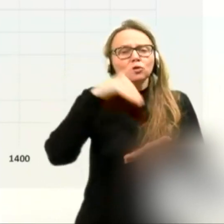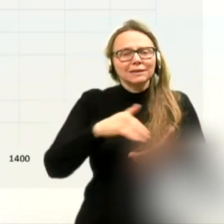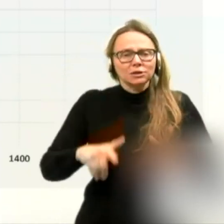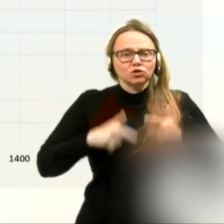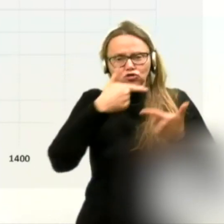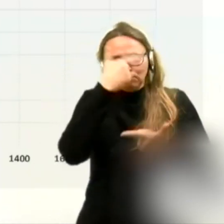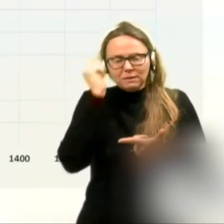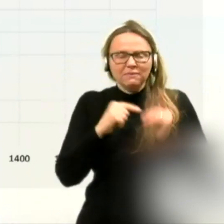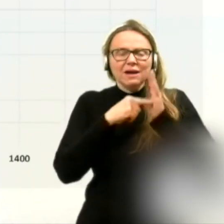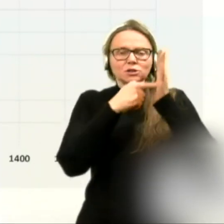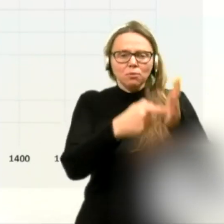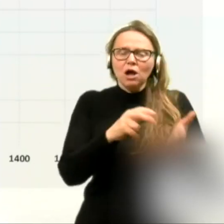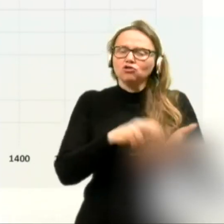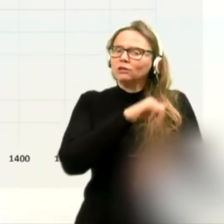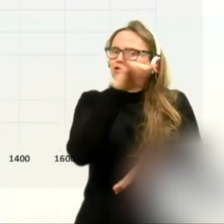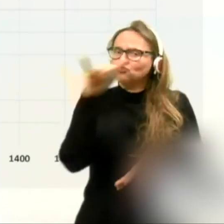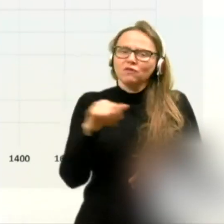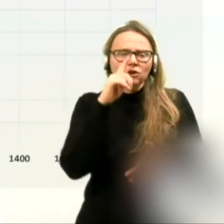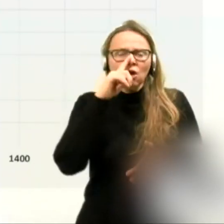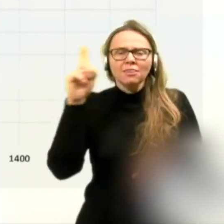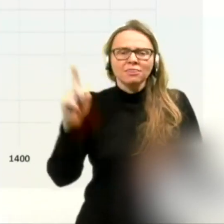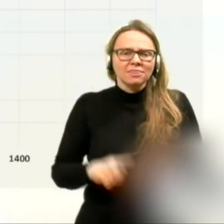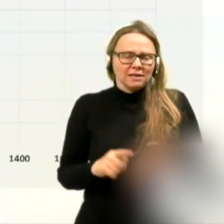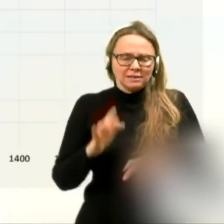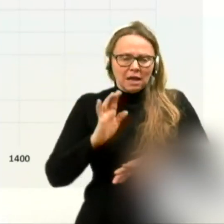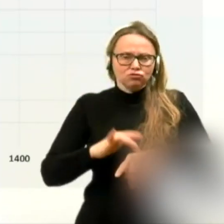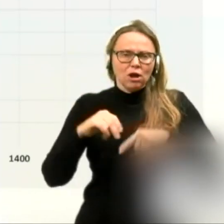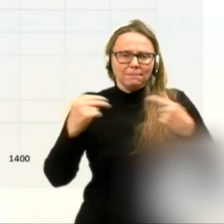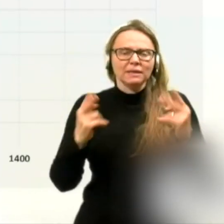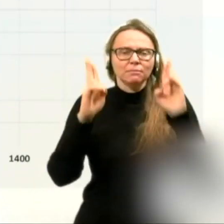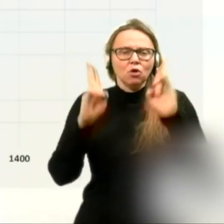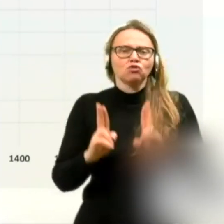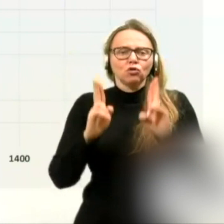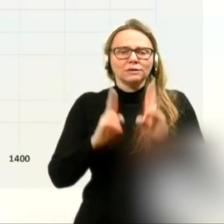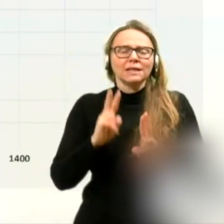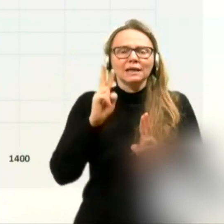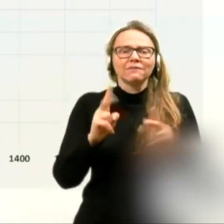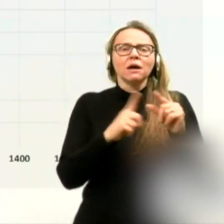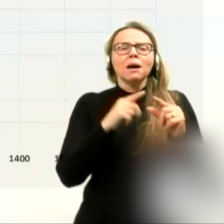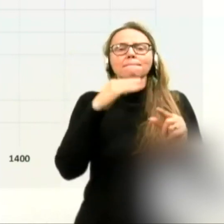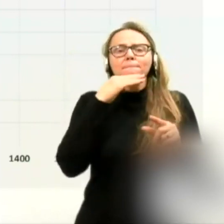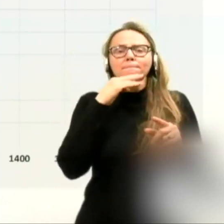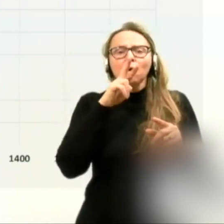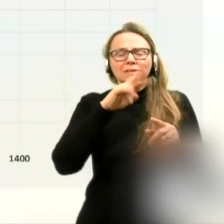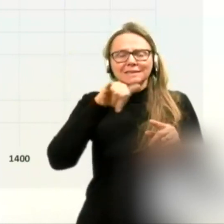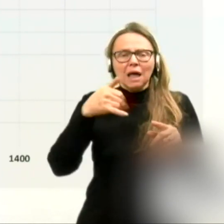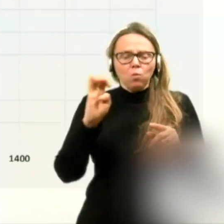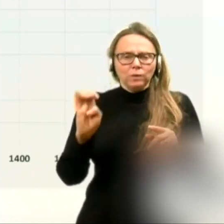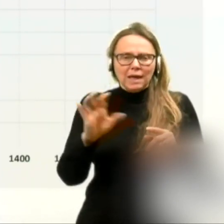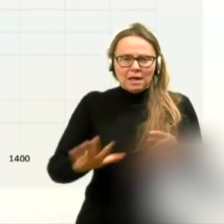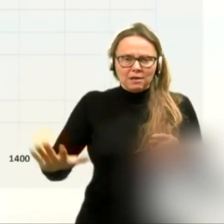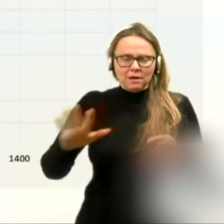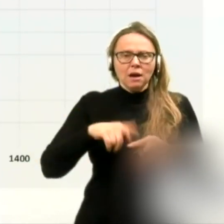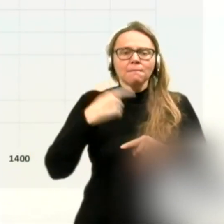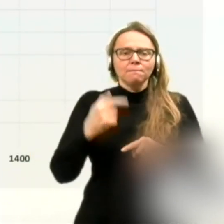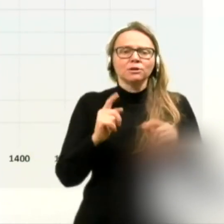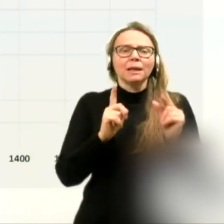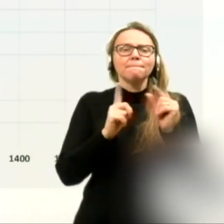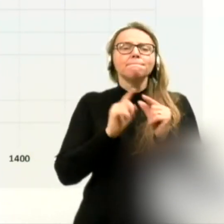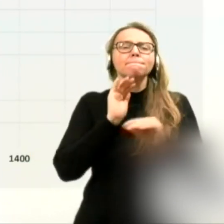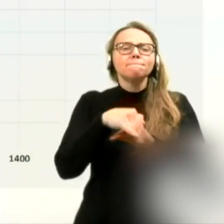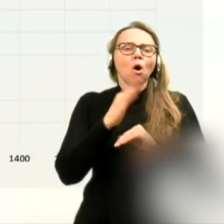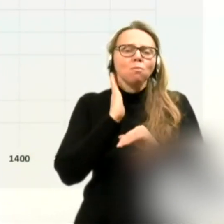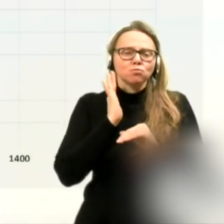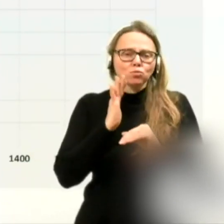pokaže, da je še vedno najslabša je podemloško stanje v Posavski regiji, takoj za njo je Pomorska